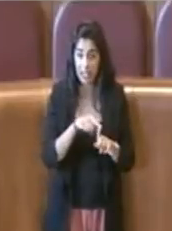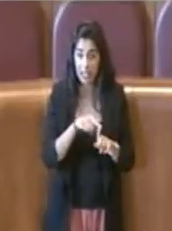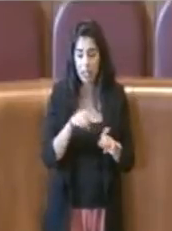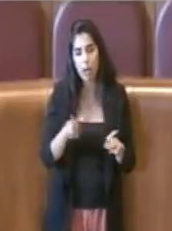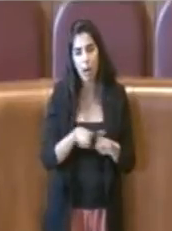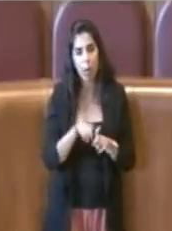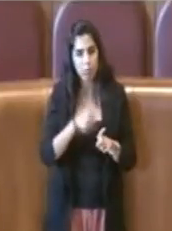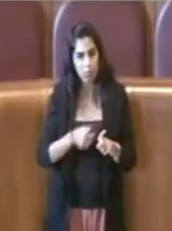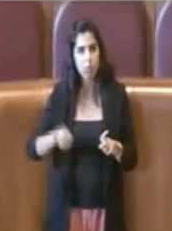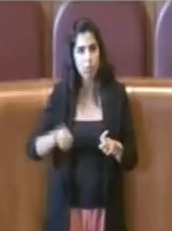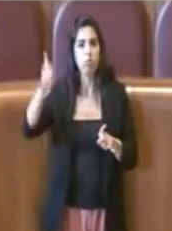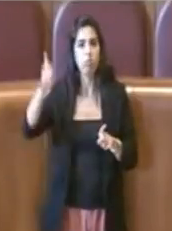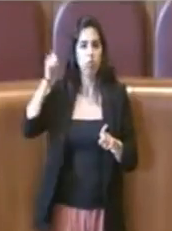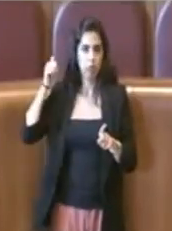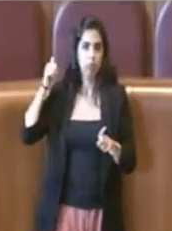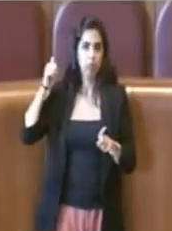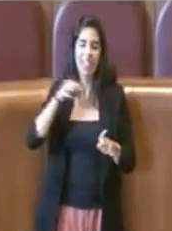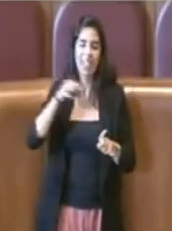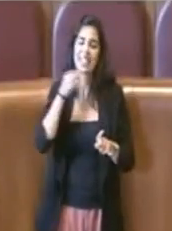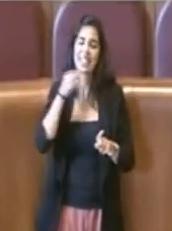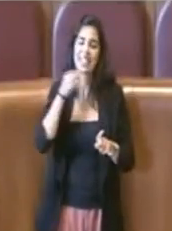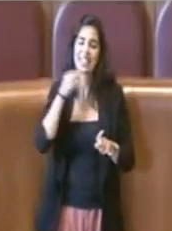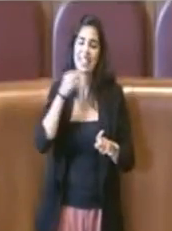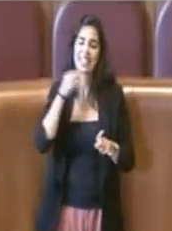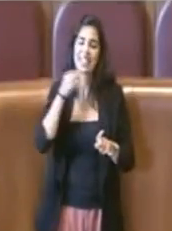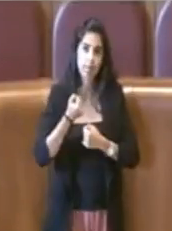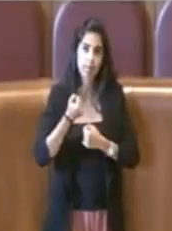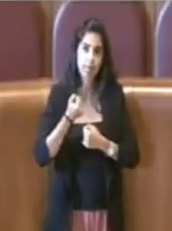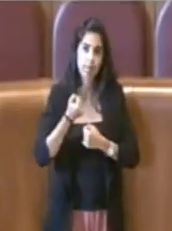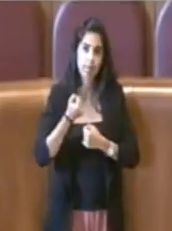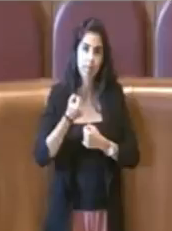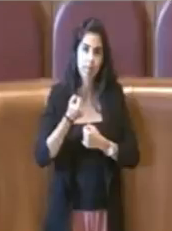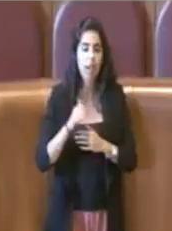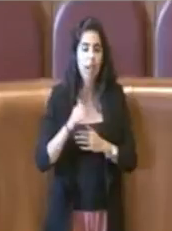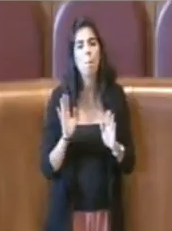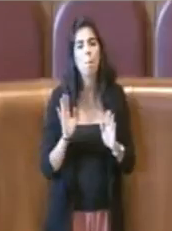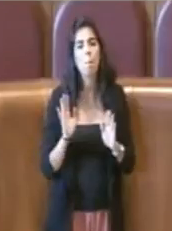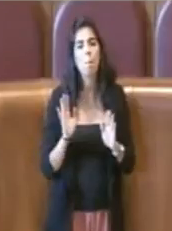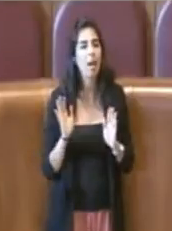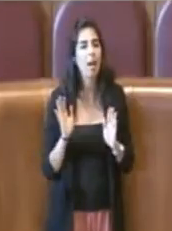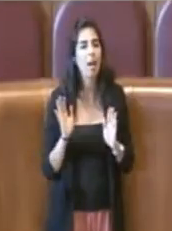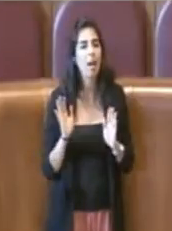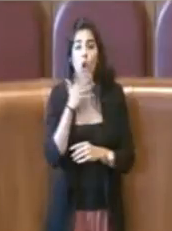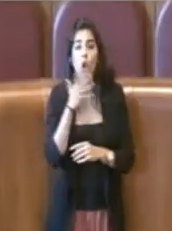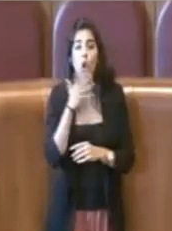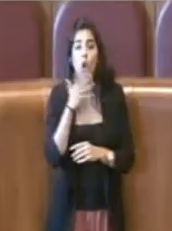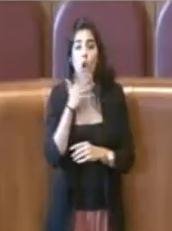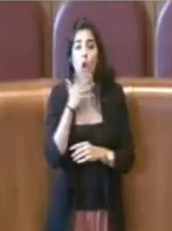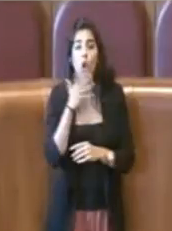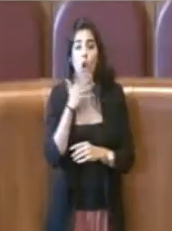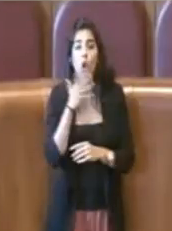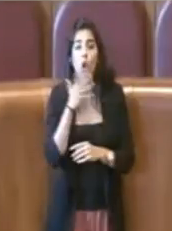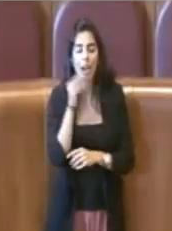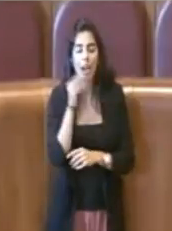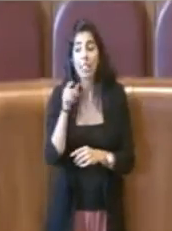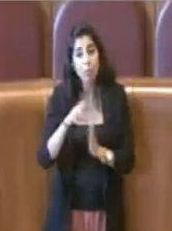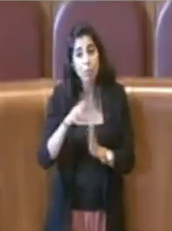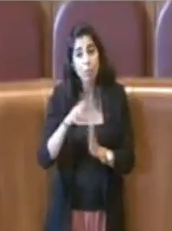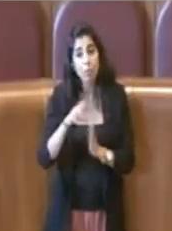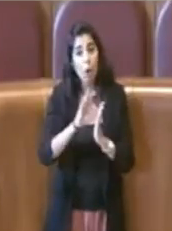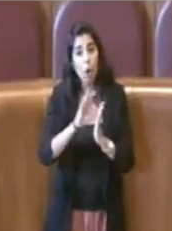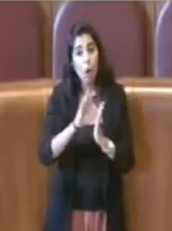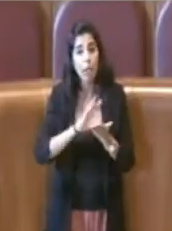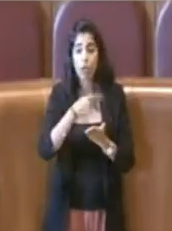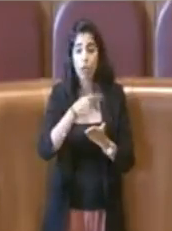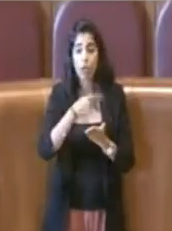siamo rammaricati ma non trattandosi di un errore voteremo no anche a